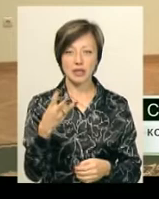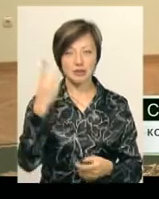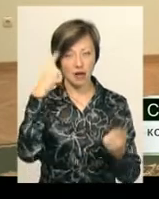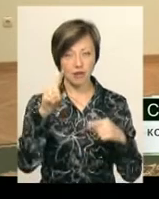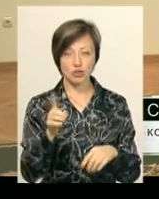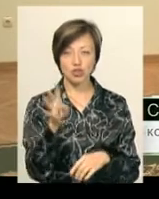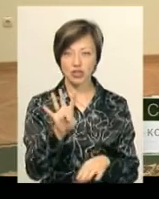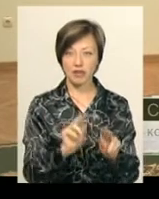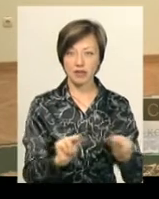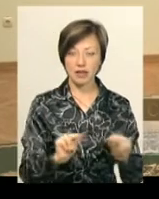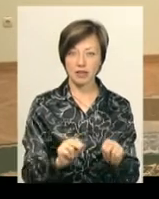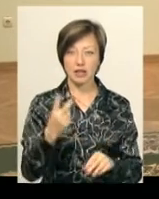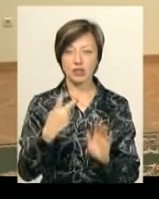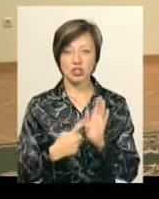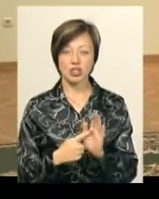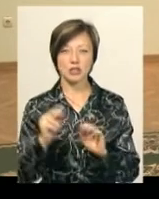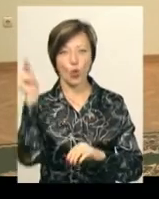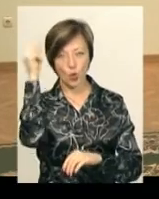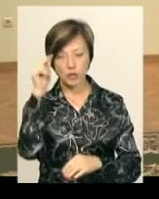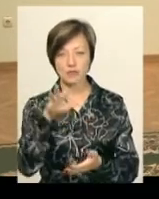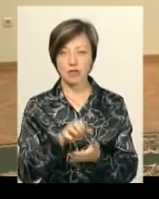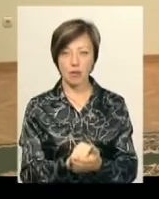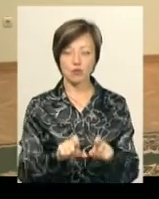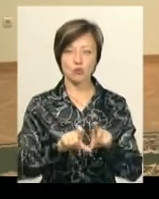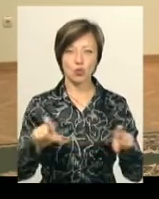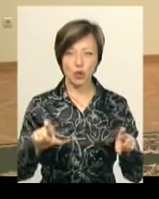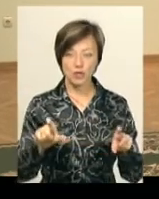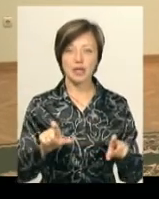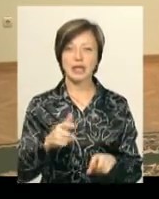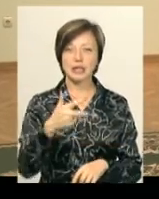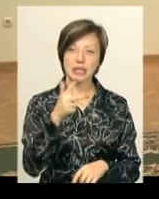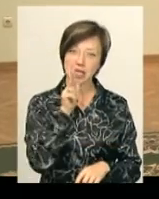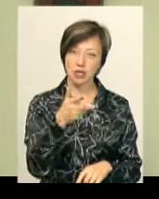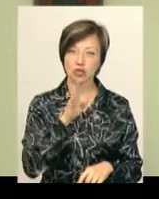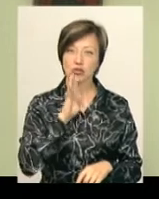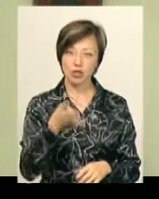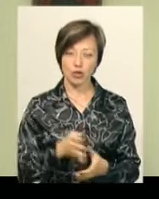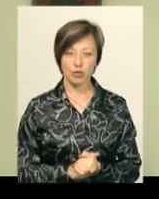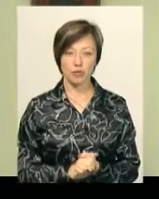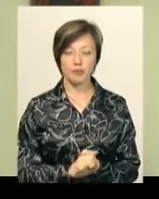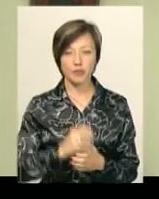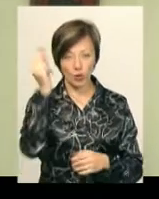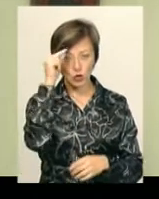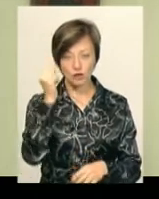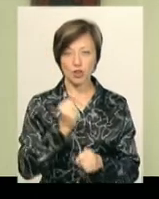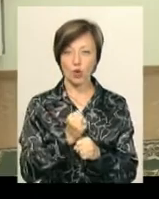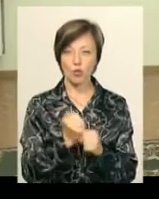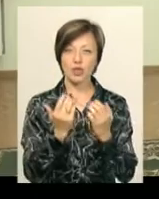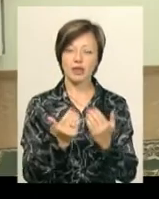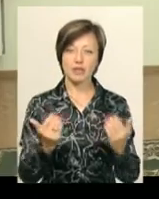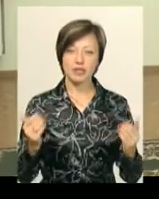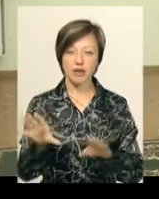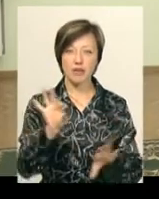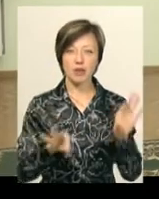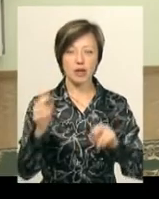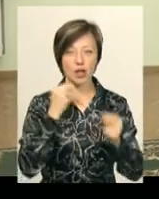чотири викладачі та 26 учнів, які займаються у школі іконопису 3-4 роки. Учнівські роботи для виставки, каже директор,